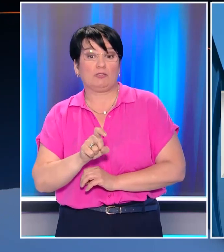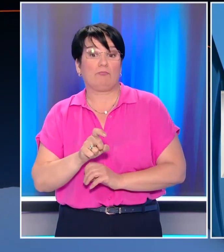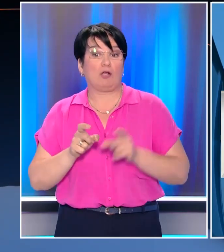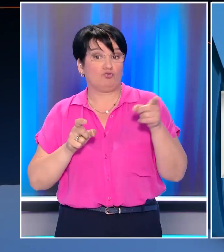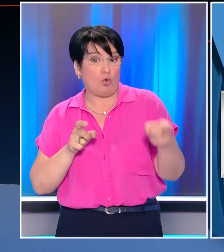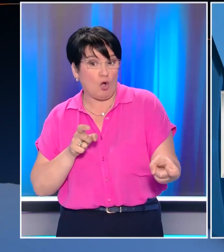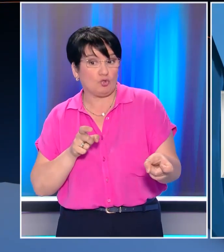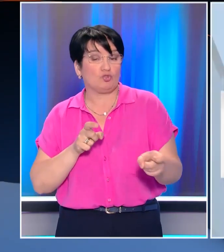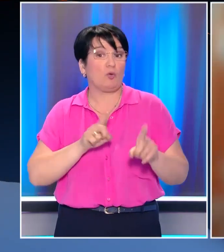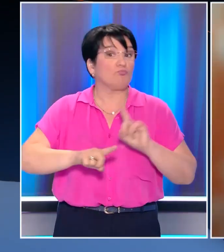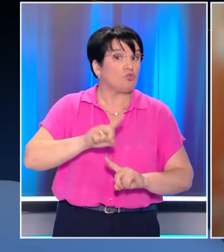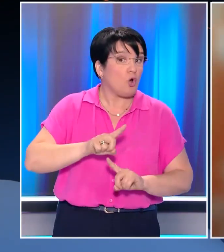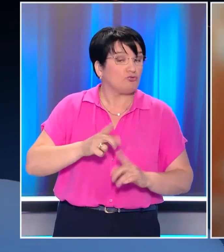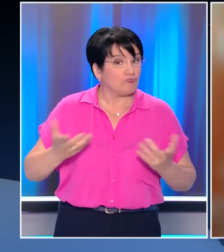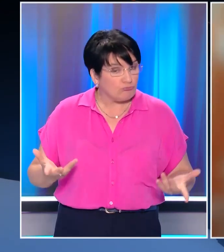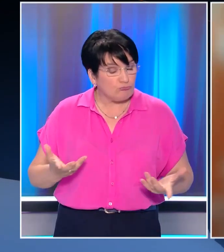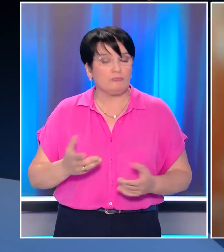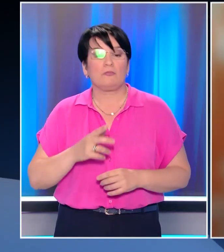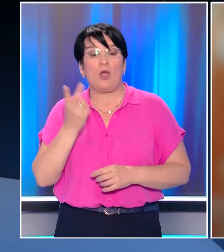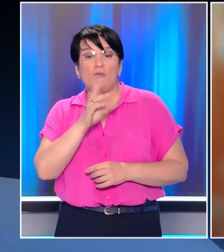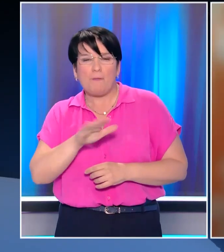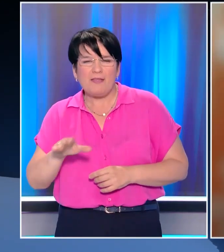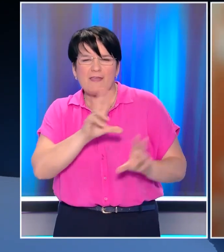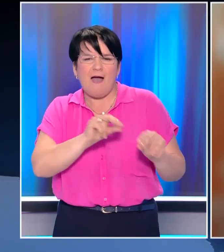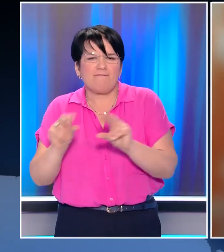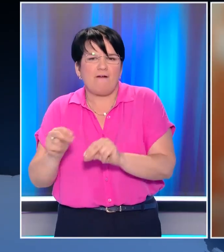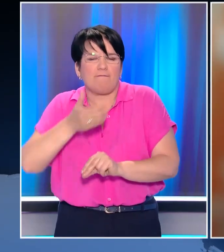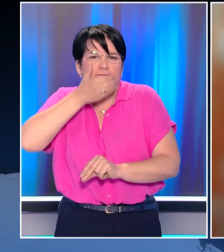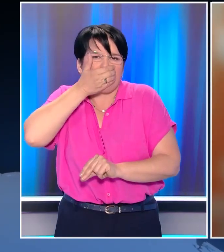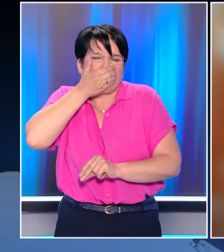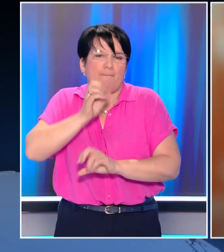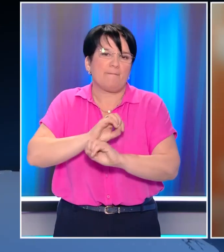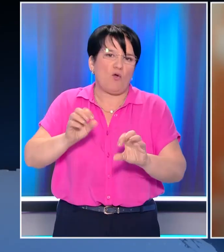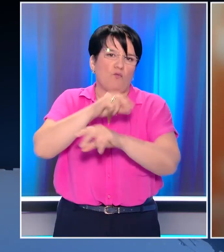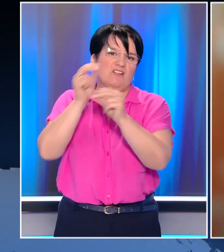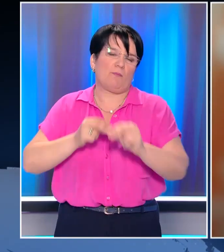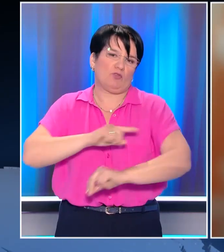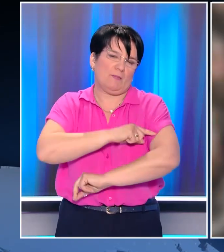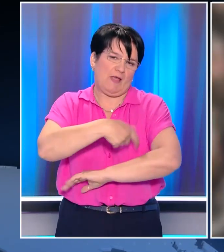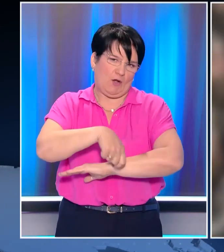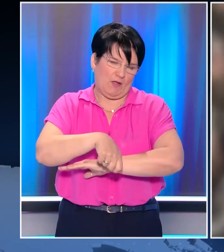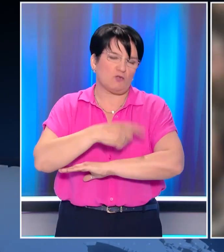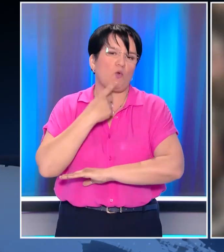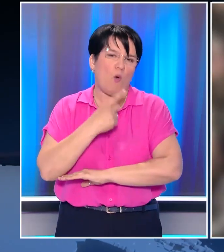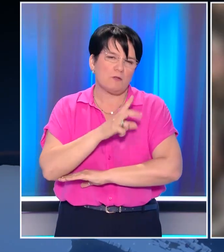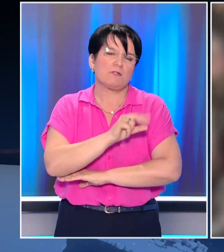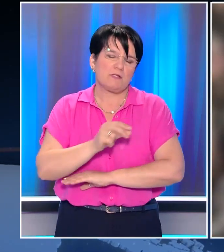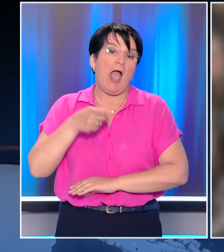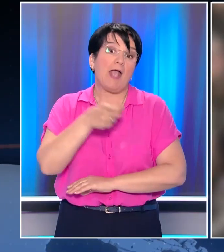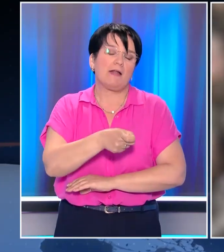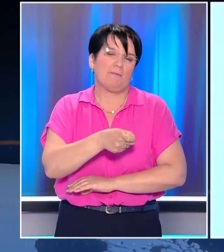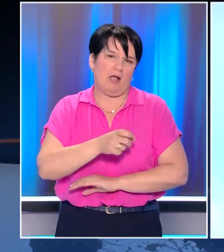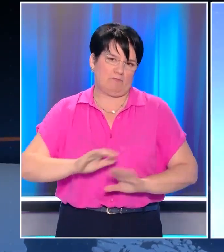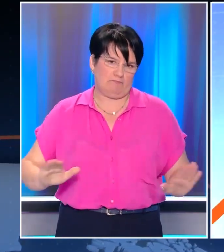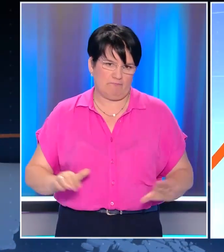έχουμε ένα έγκλημα. Ποιο σκότσι στο παιδί. Τα δύο μικρά παιδιά είχαν κοινή αιτία θανάτου και υπάρχουν σύμφωνα με το πόρισμα βάσιμες ενδείξεις πως πρόκειται για εγκληματική